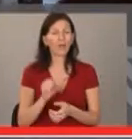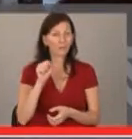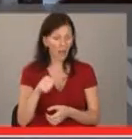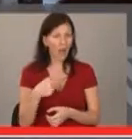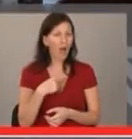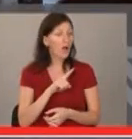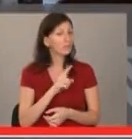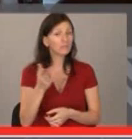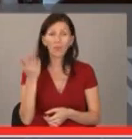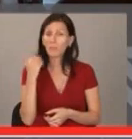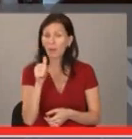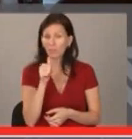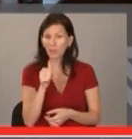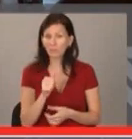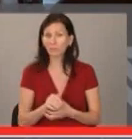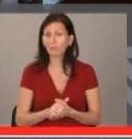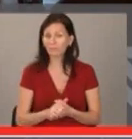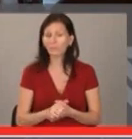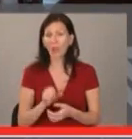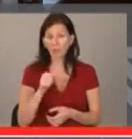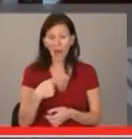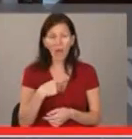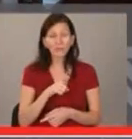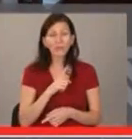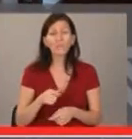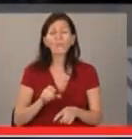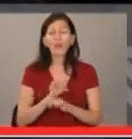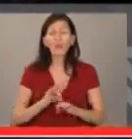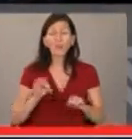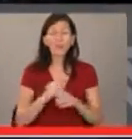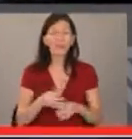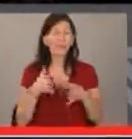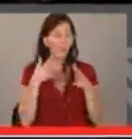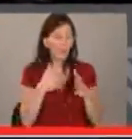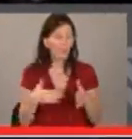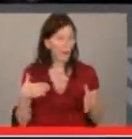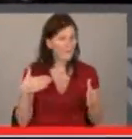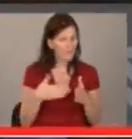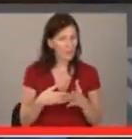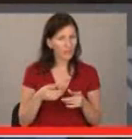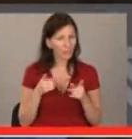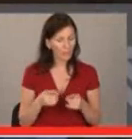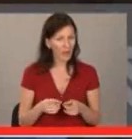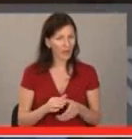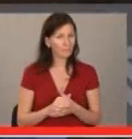Да, аз не бях пил. Да, аз не бях направил нищо лошо. Въпреки това,